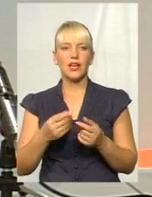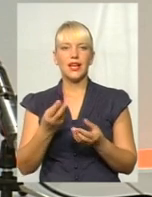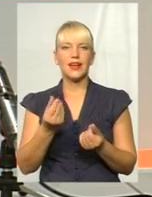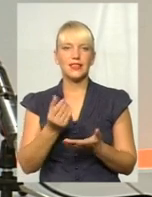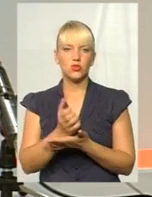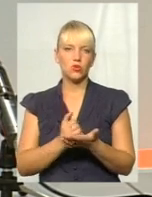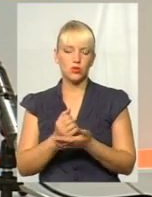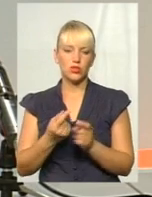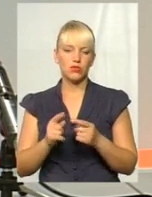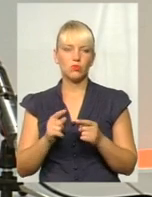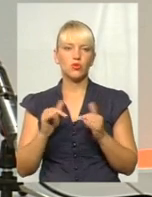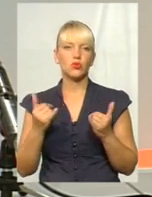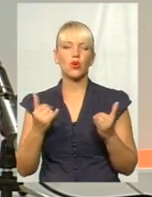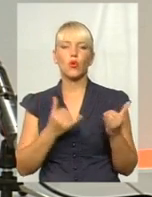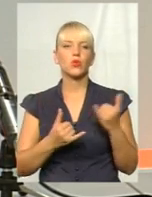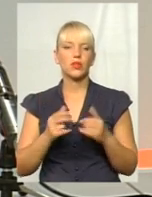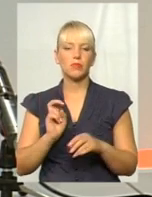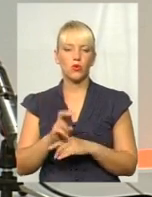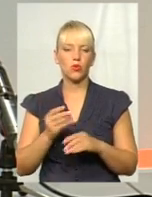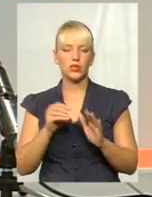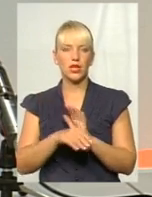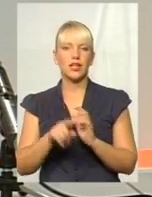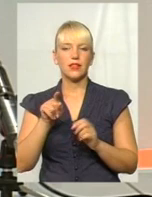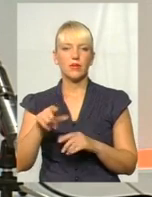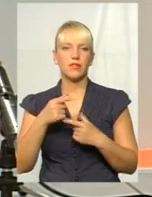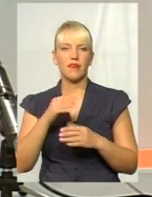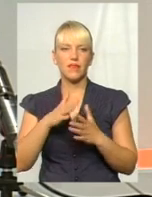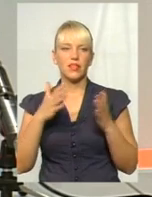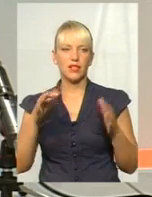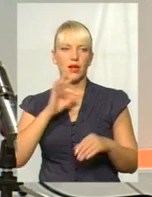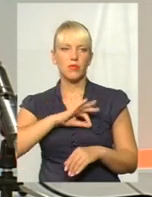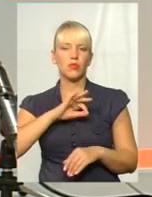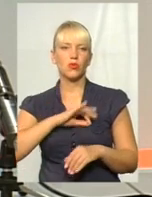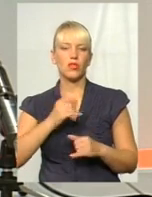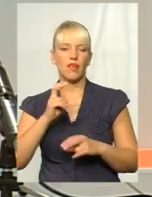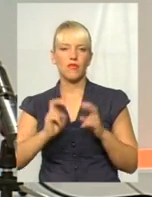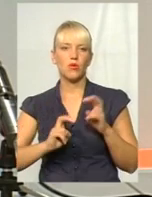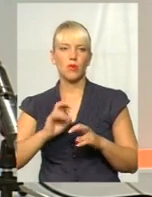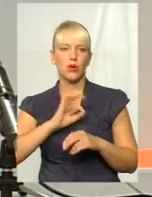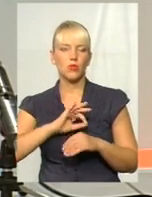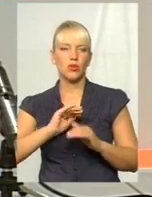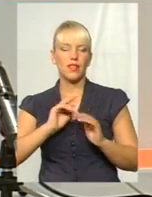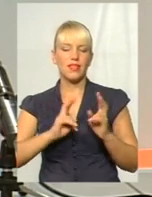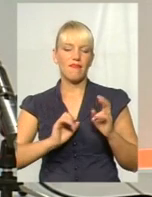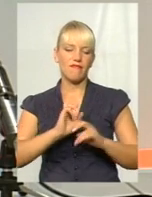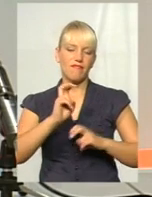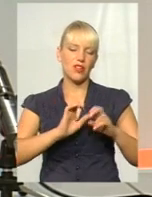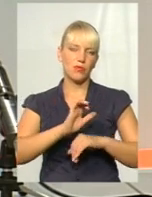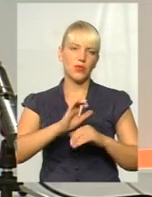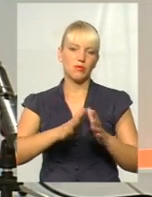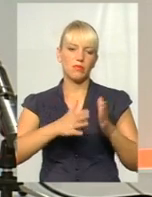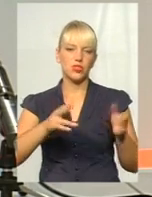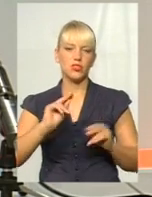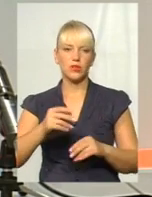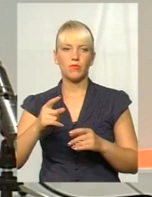інвестор куди приходить? В першу чергу там, де велика прибутковість. В виробництві сьогодні прибутковість значно нижча, ніж просто у